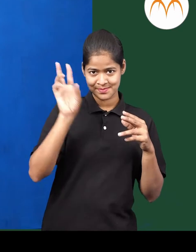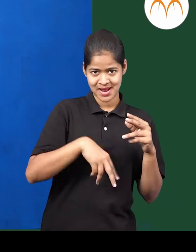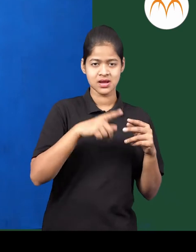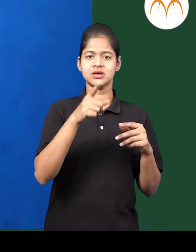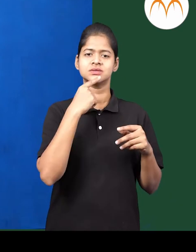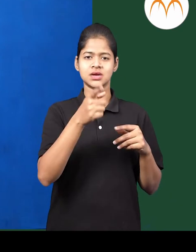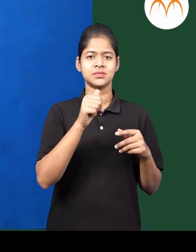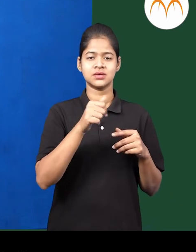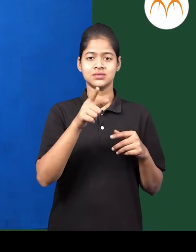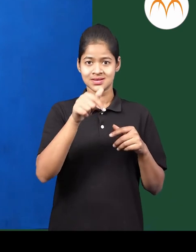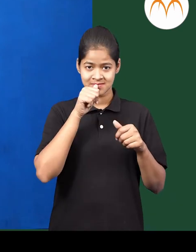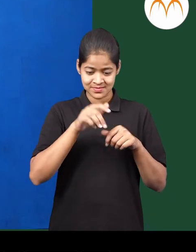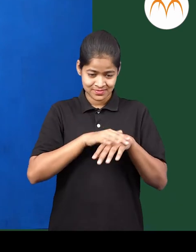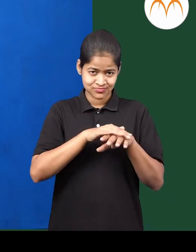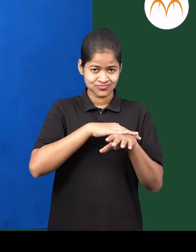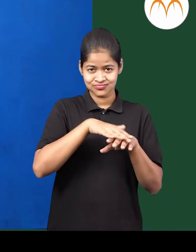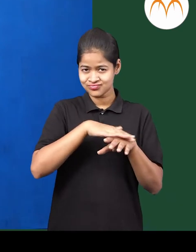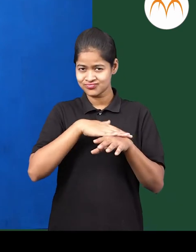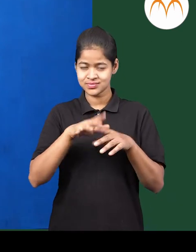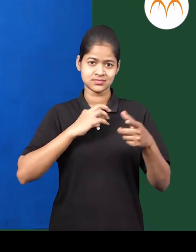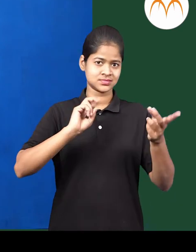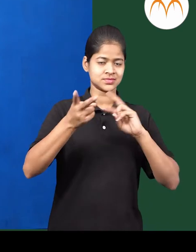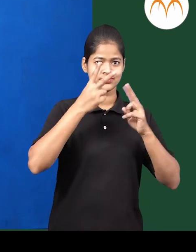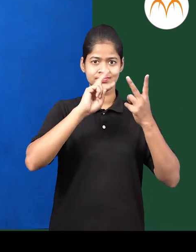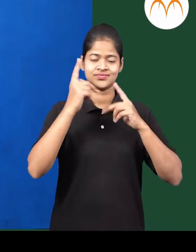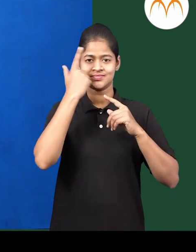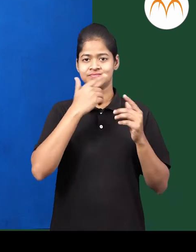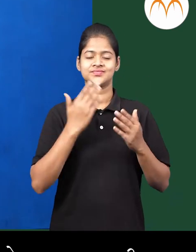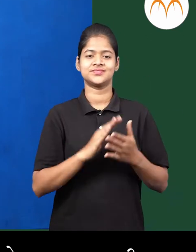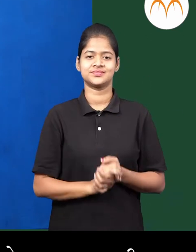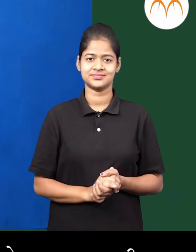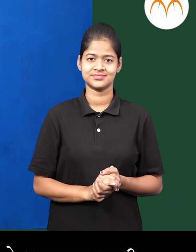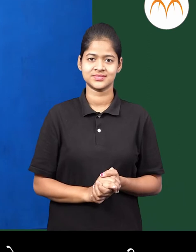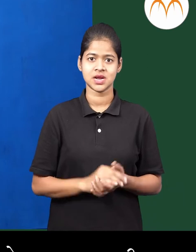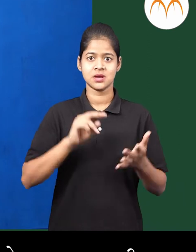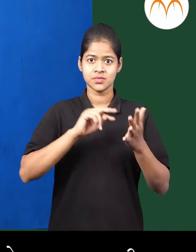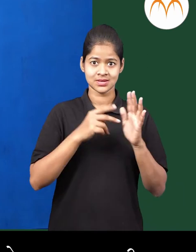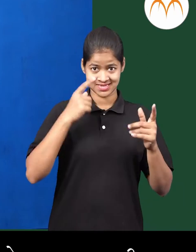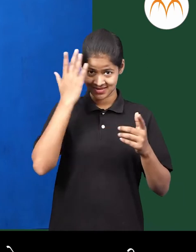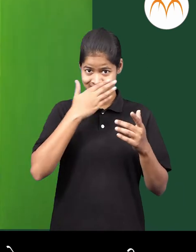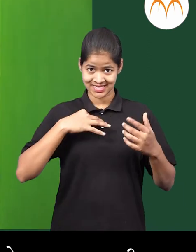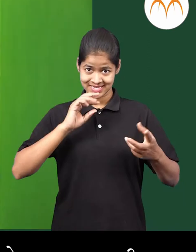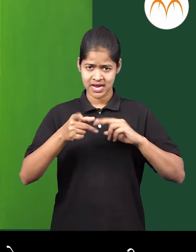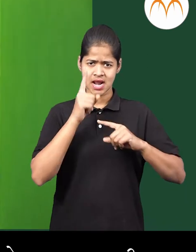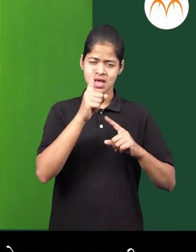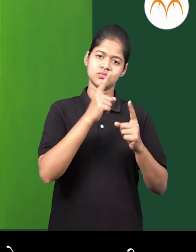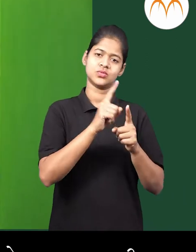कपडे बदलून ग्या, आवरून ग्या मक ते आवर ताना, तुम्हाला एक अनेक ची काई उधारण आठो तेत का